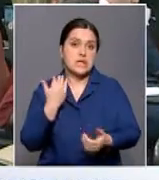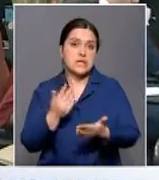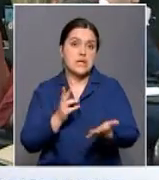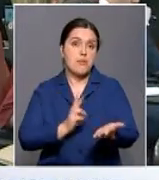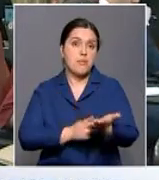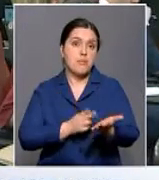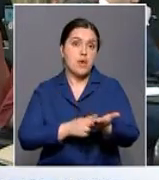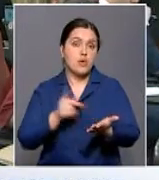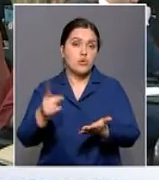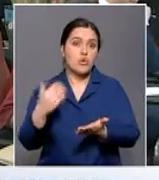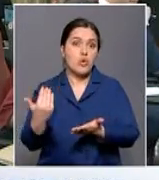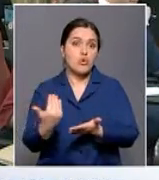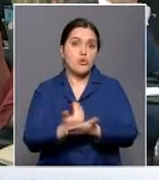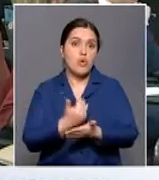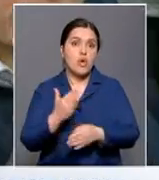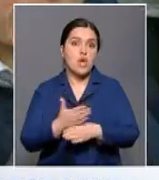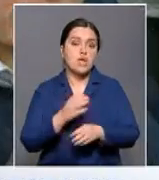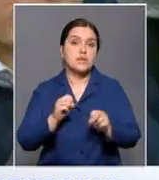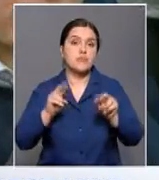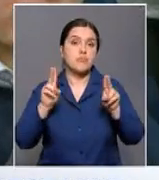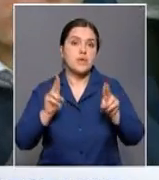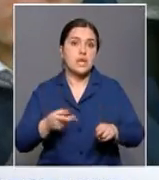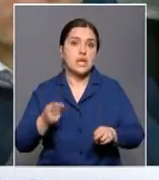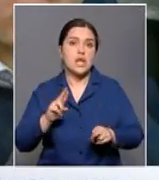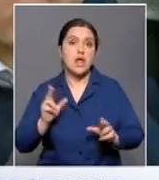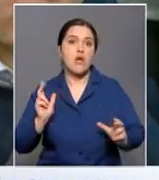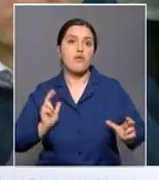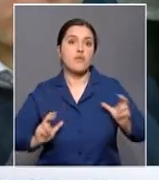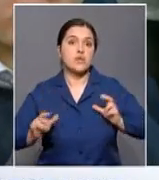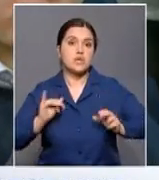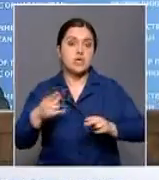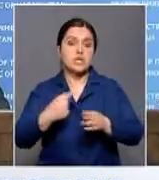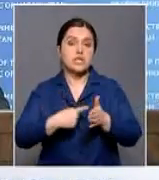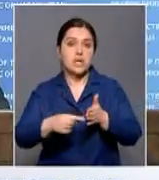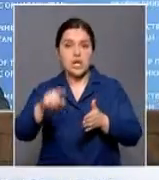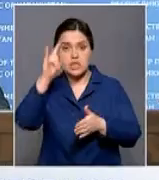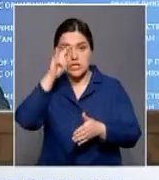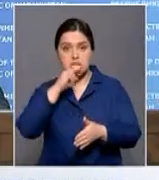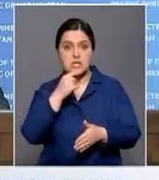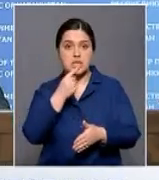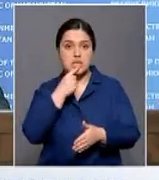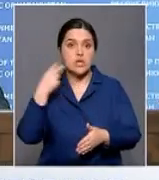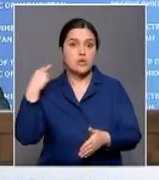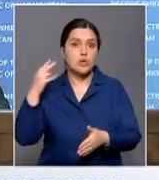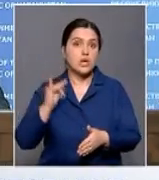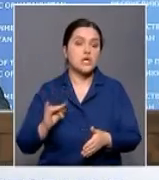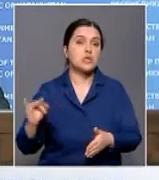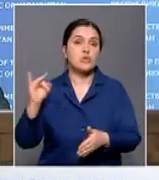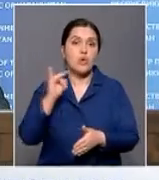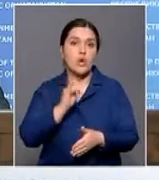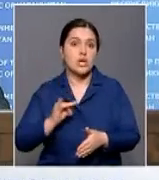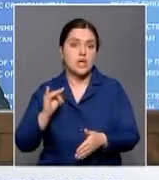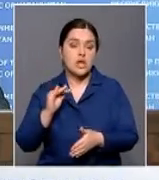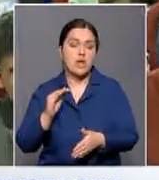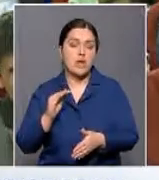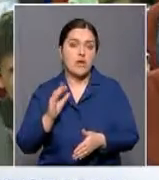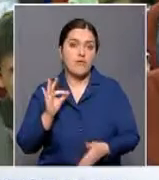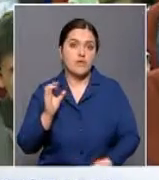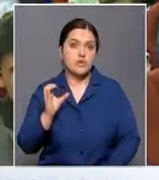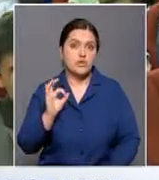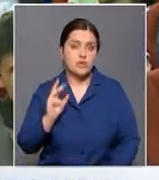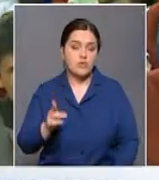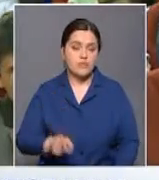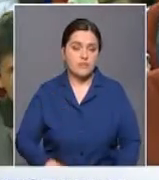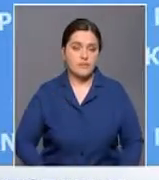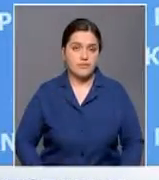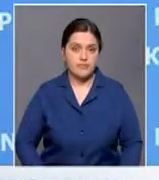наличие нового классификатора специальностей для вузов, из которого исключены казахский язык, литература, история и востоковедение.